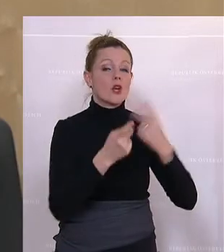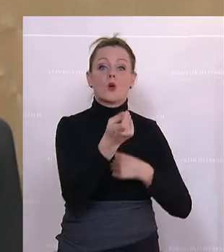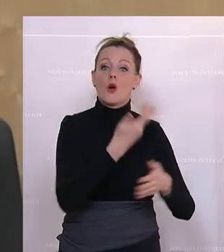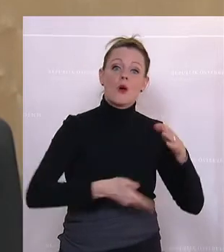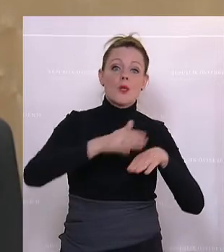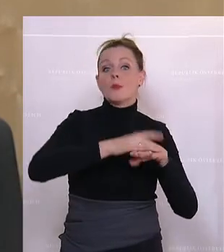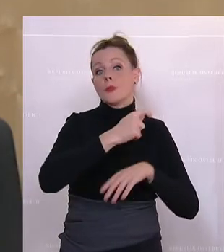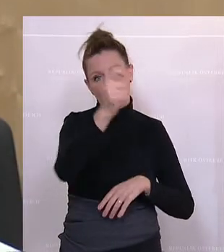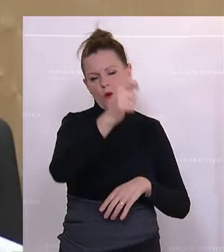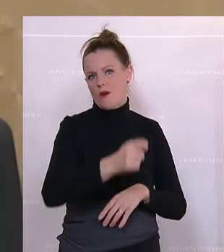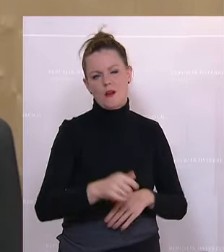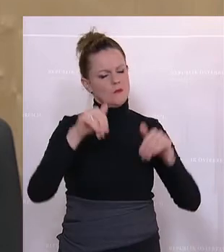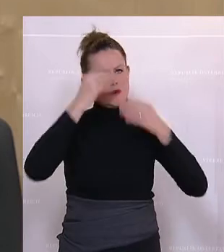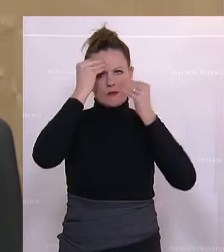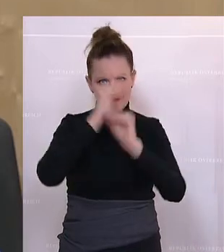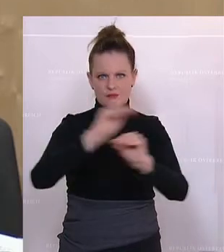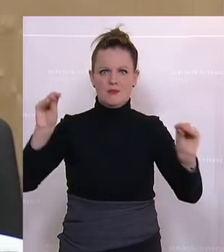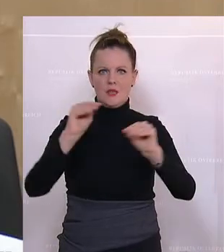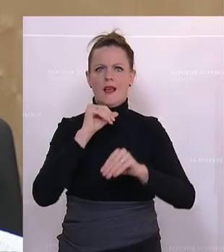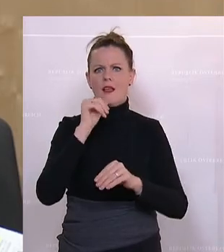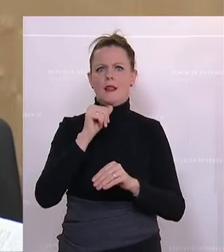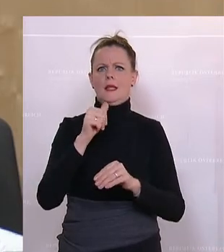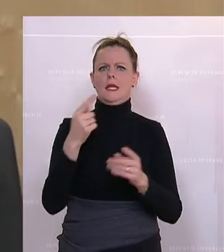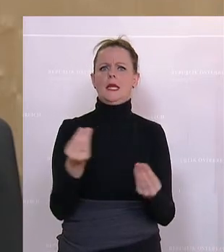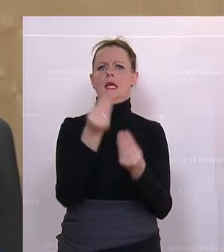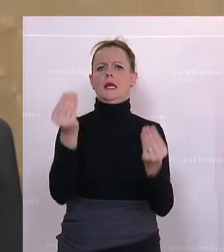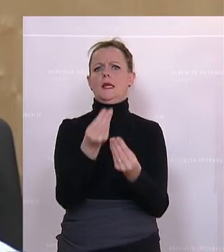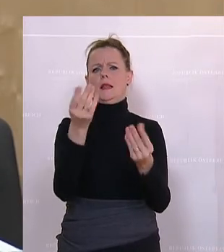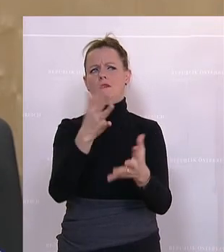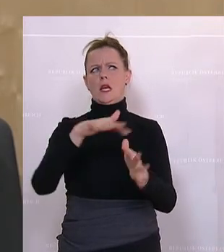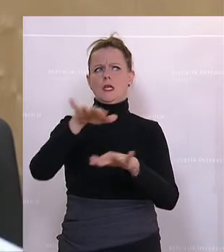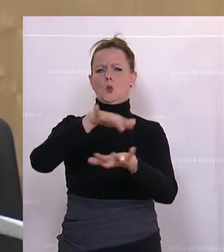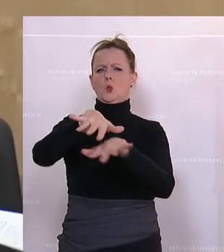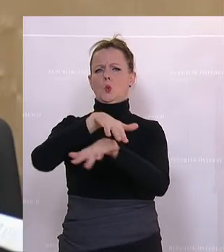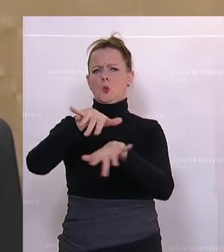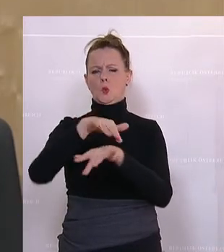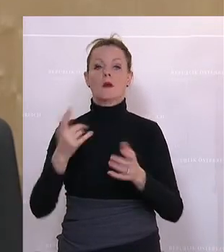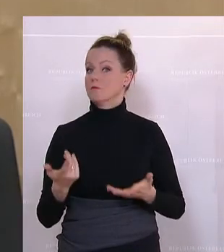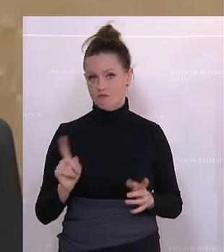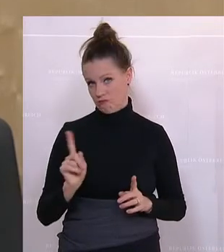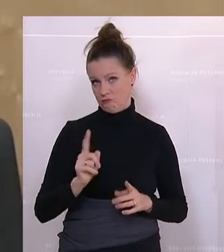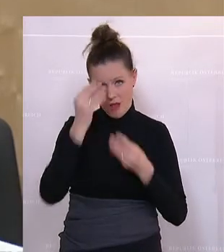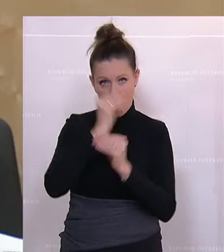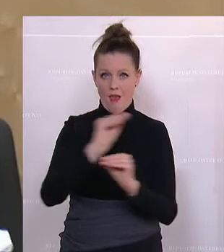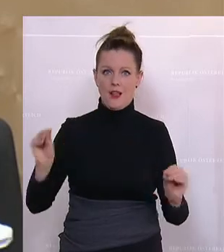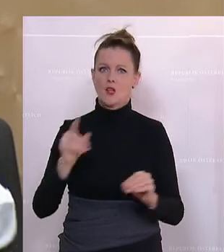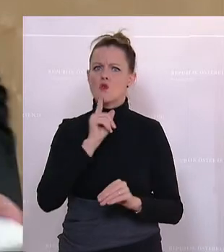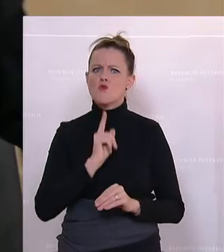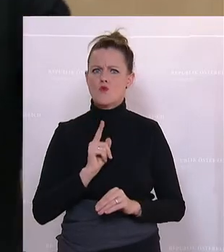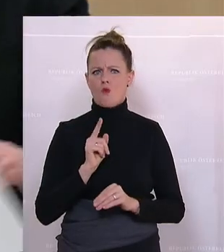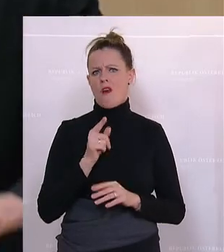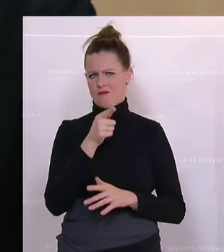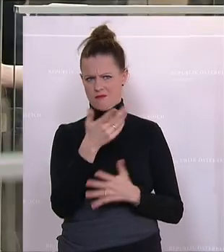Dazu muss man sich endlich einmal bekennen und nicht in einem irrlichtenden Populismus anhängen. Dieses Privileg hätte ich nur in dieser Fraktion vermutet.